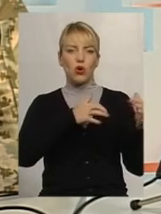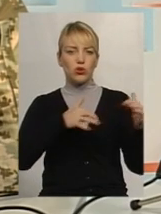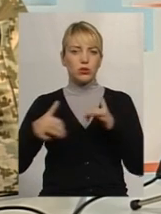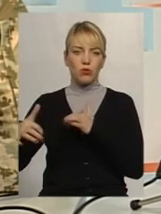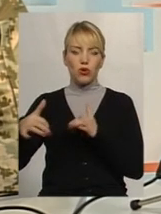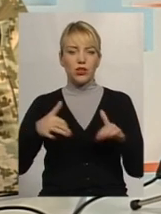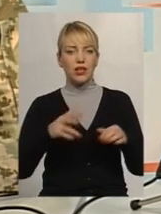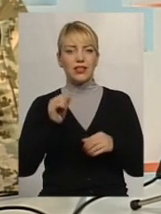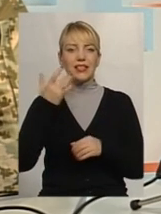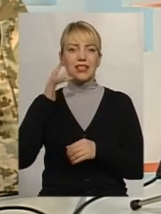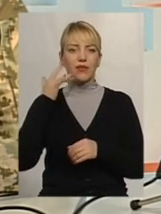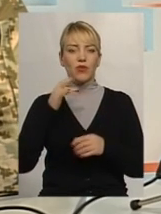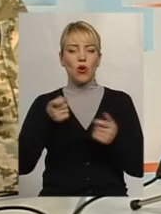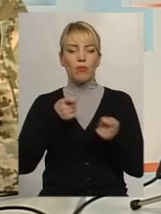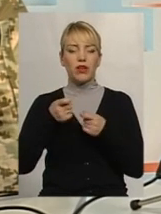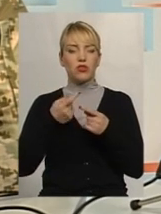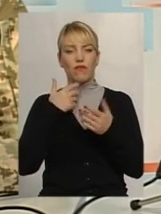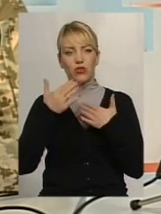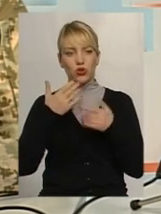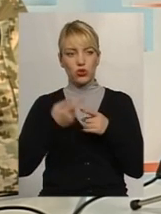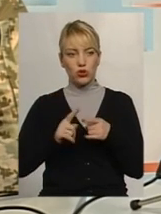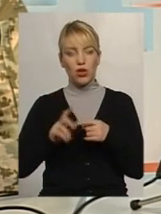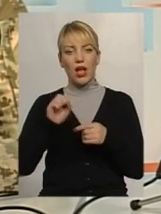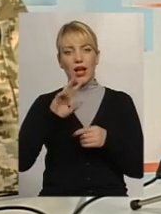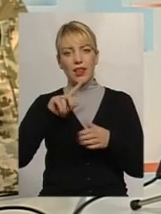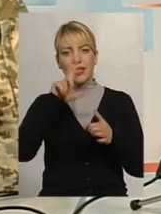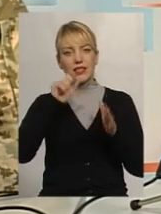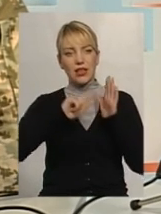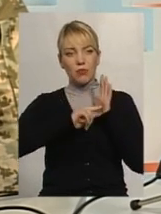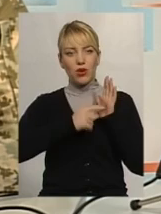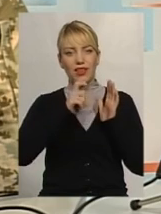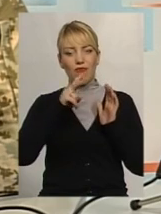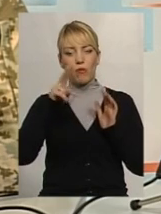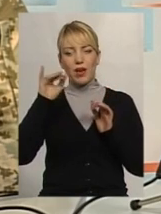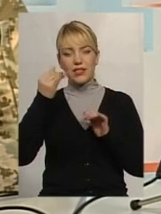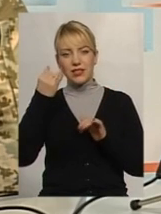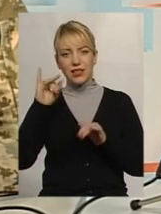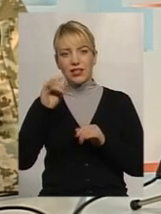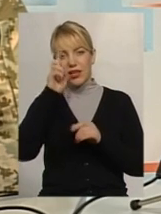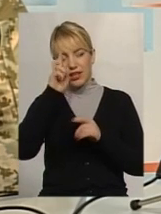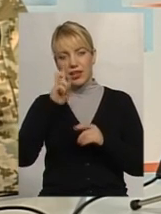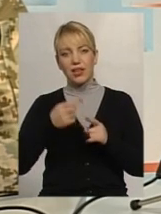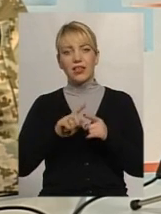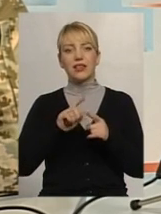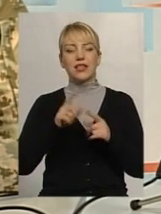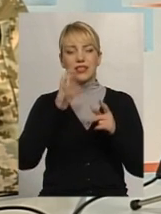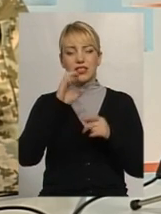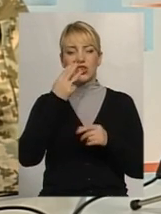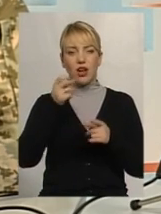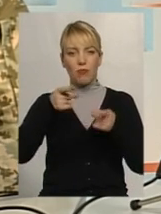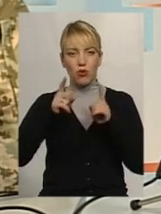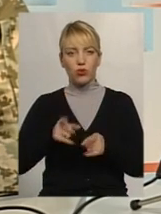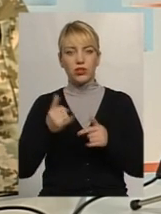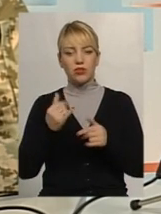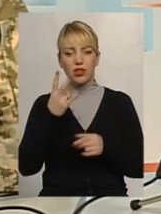і Сполучені Штати обережно до цього ставились. Але за наполяганням саме європейців Сполучені Штати погодились, і сьогодні НАТО